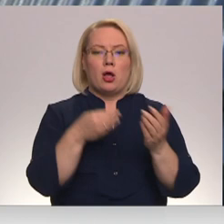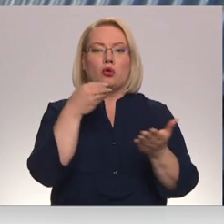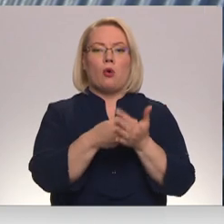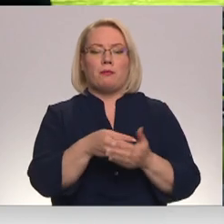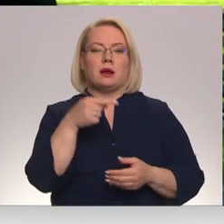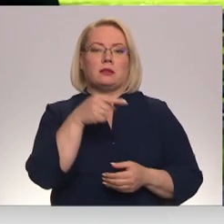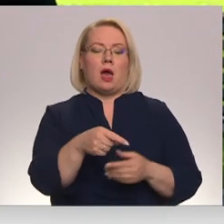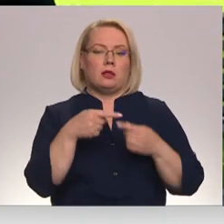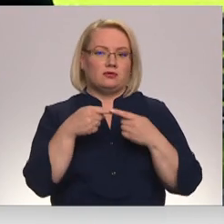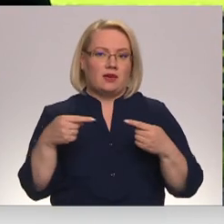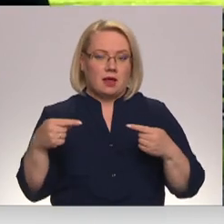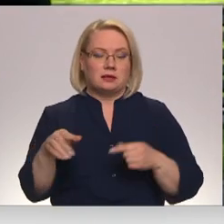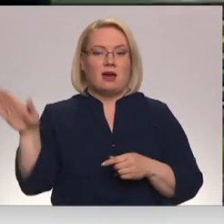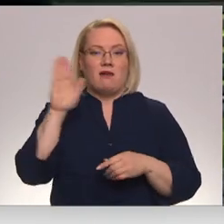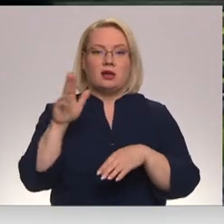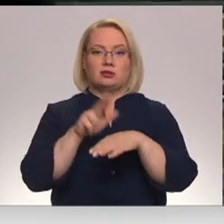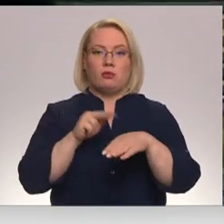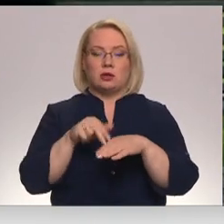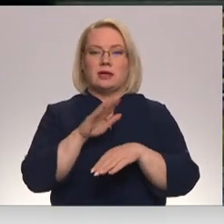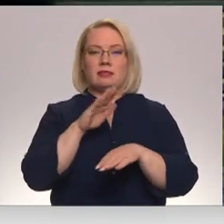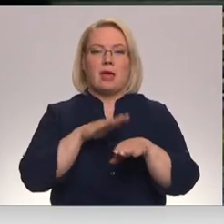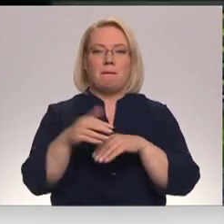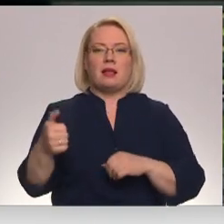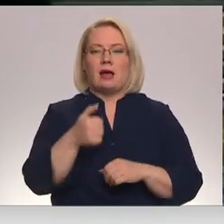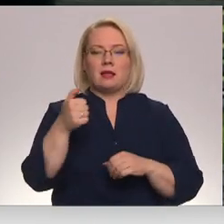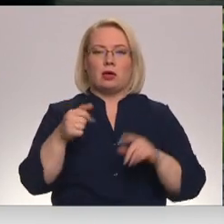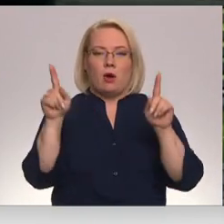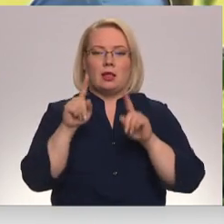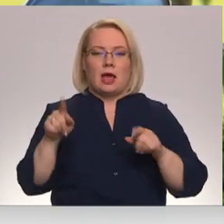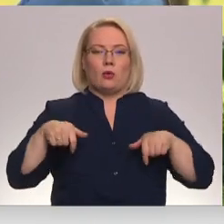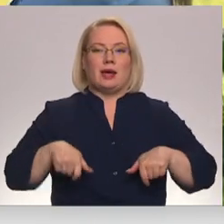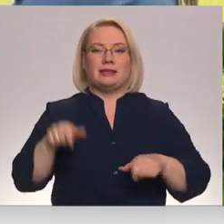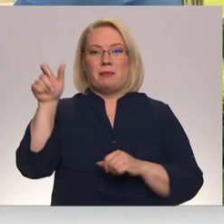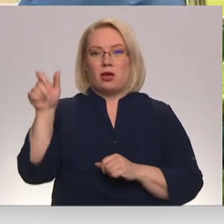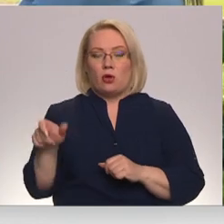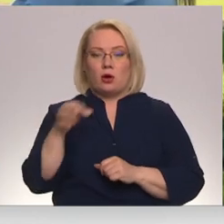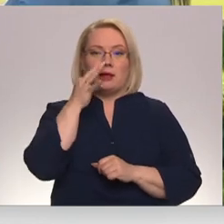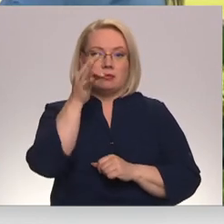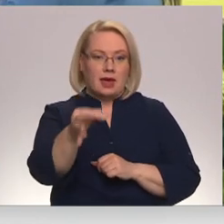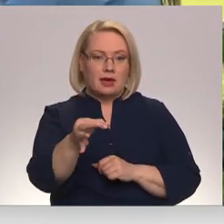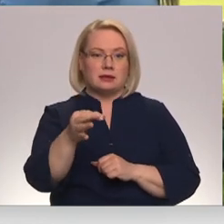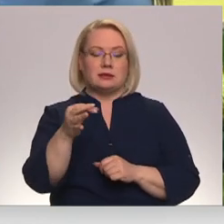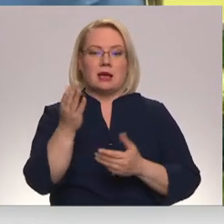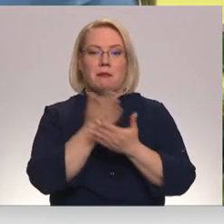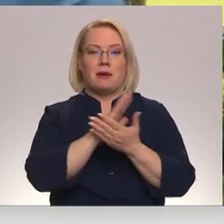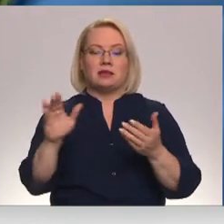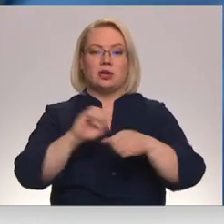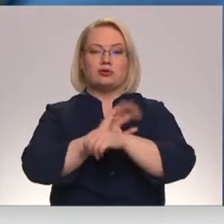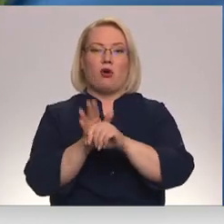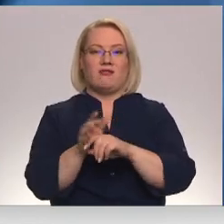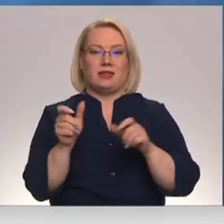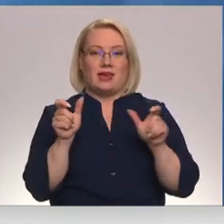šādas vielas. Valsts policijas nepilngadīgo lietu inspektore Rita Ozarska secinājusi, beidzoties covid ierobežojumiem,